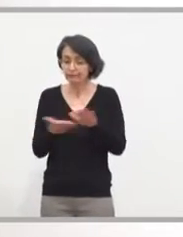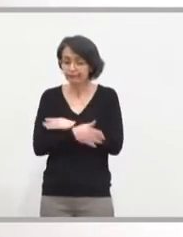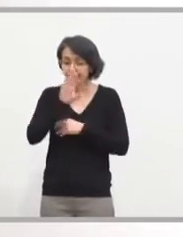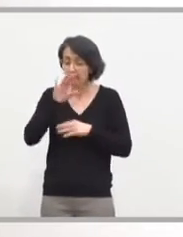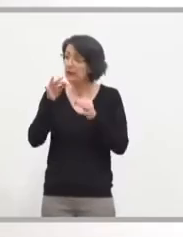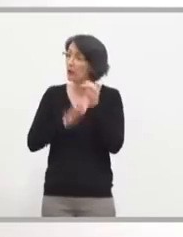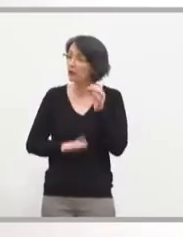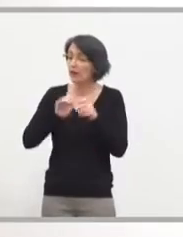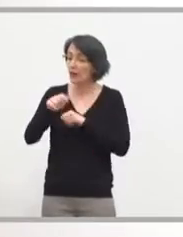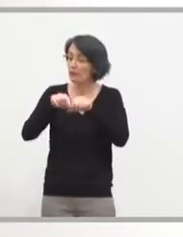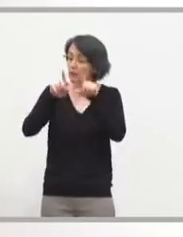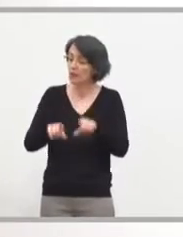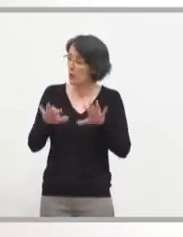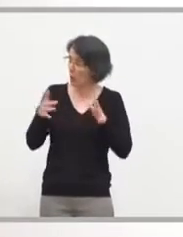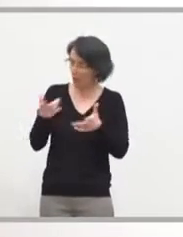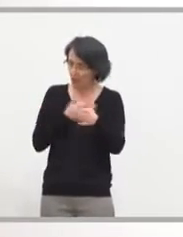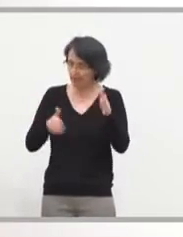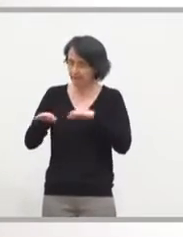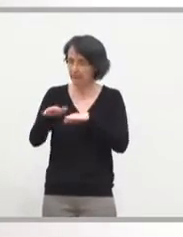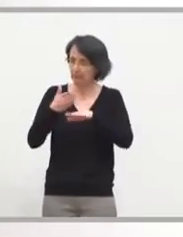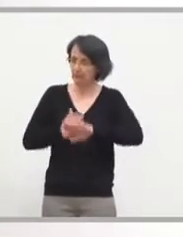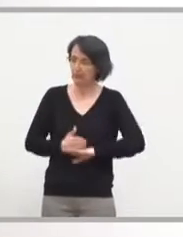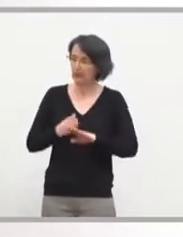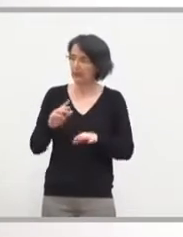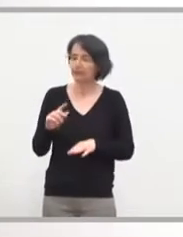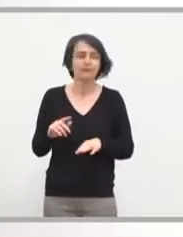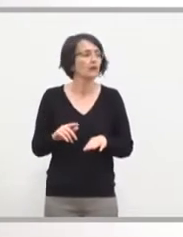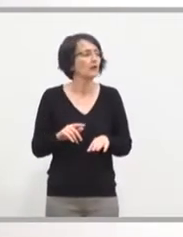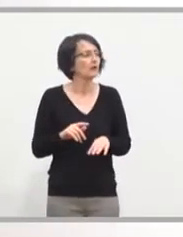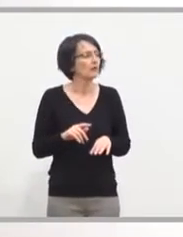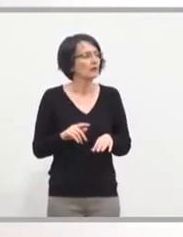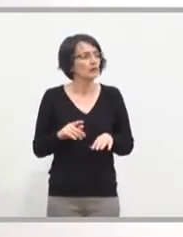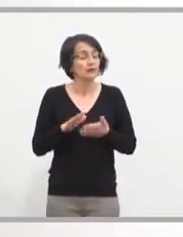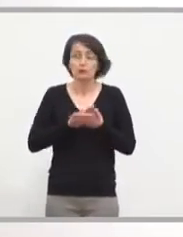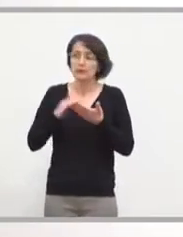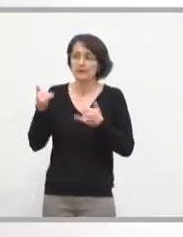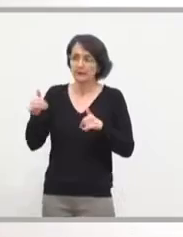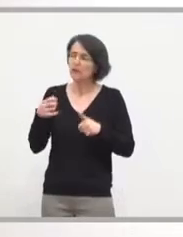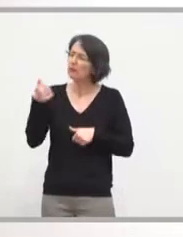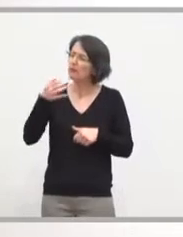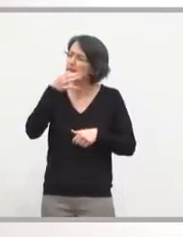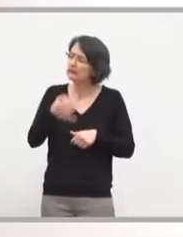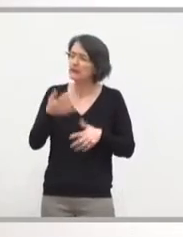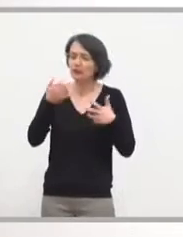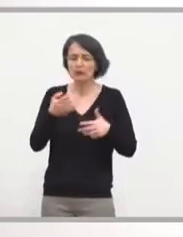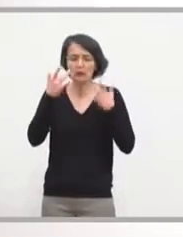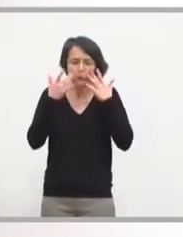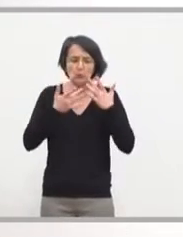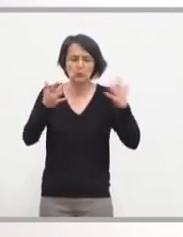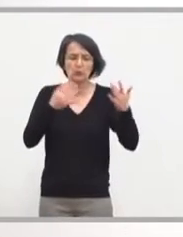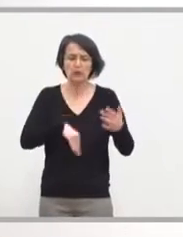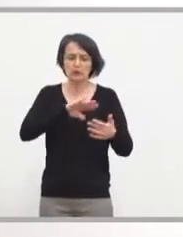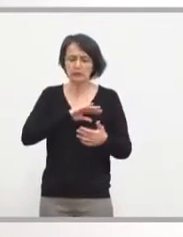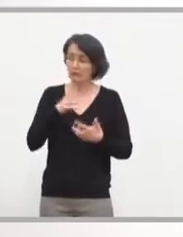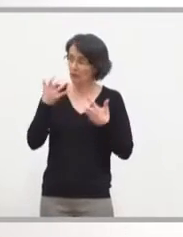d'un point de vue purement budgétaire. Qu'appelez-vous échouer ? Quand vous évoquez, effectivement, votre volonté de récupérer la culture et vous savez que je suis